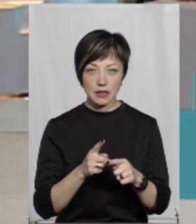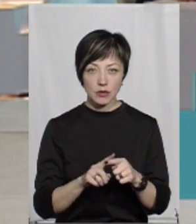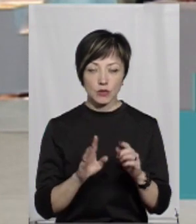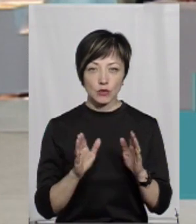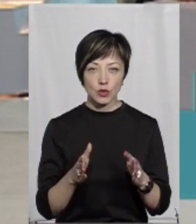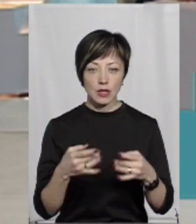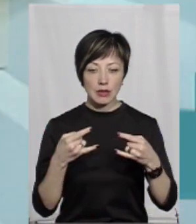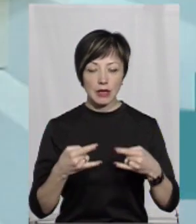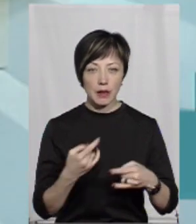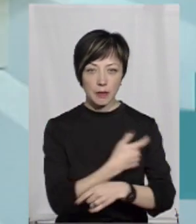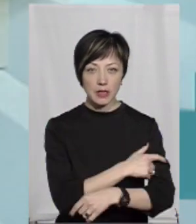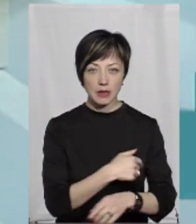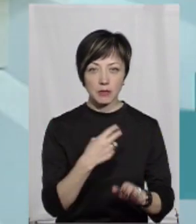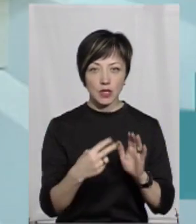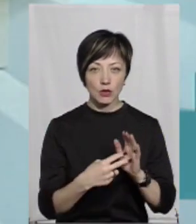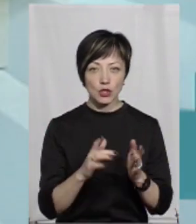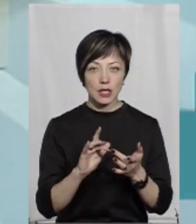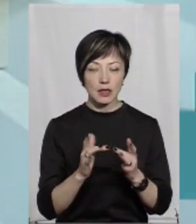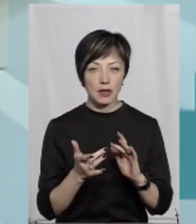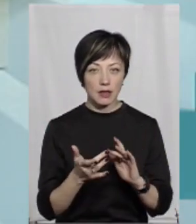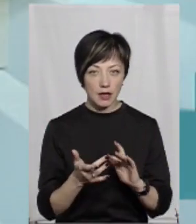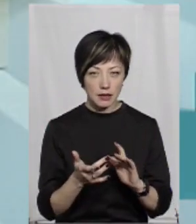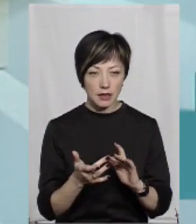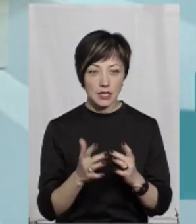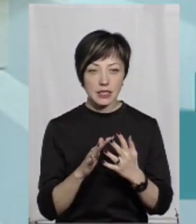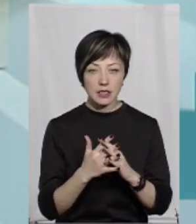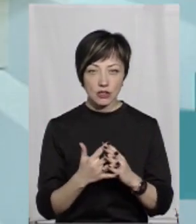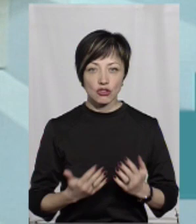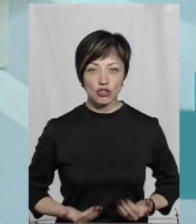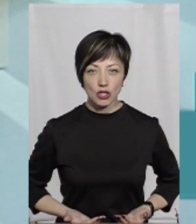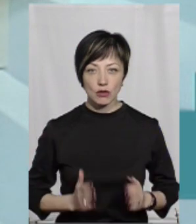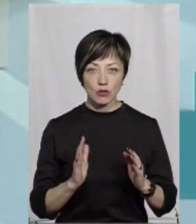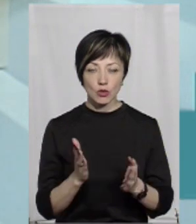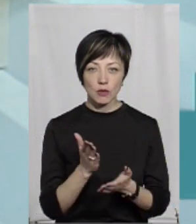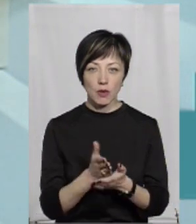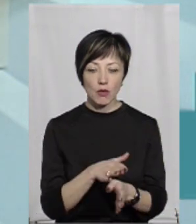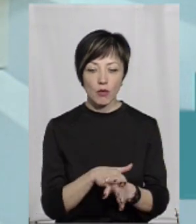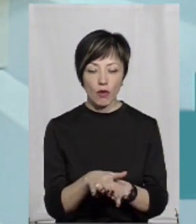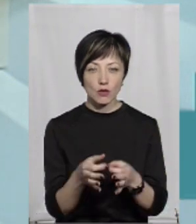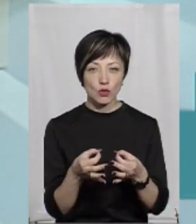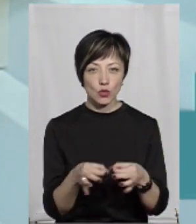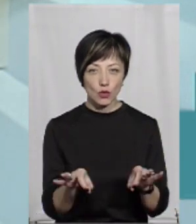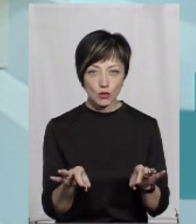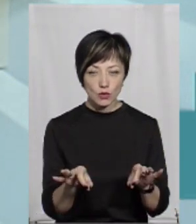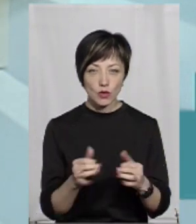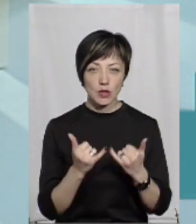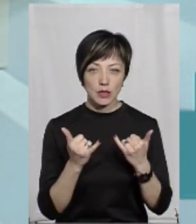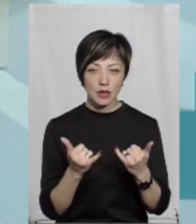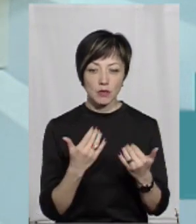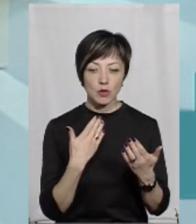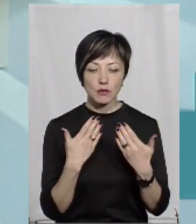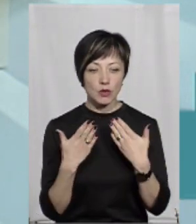телемедицина, підключений інтернет. Тобто, сільський житель буде мати повністю доступ для